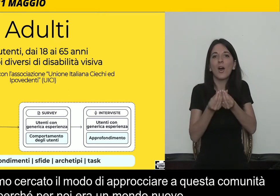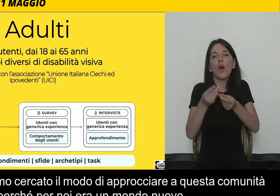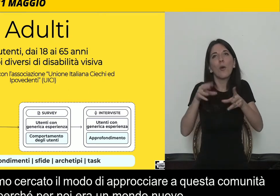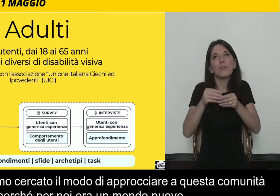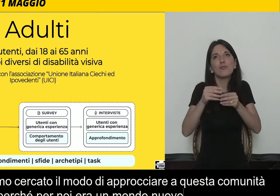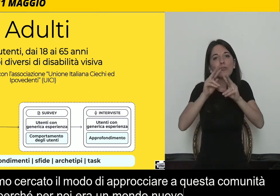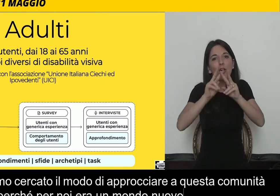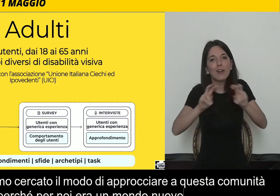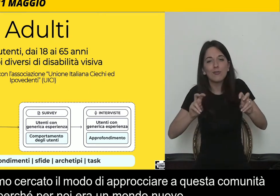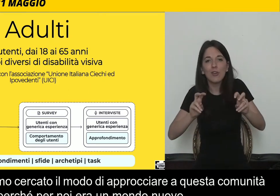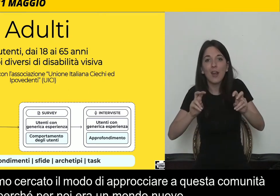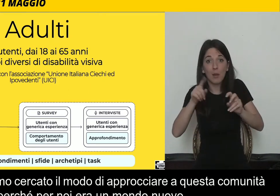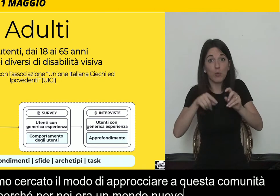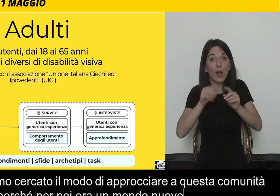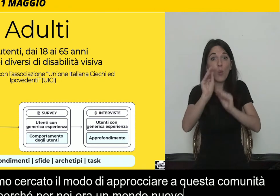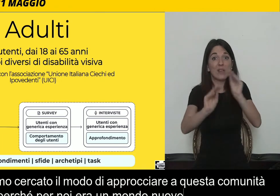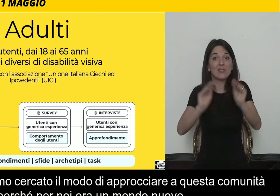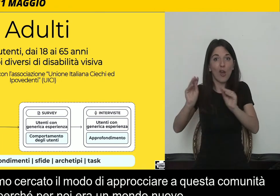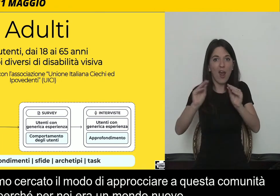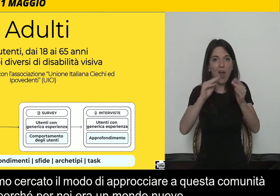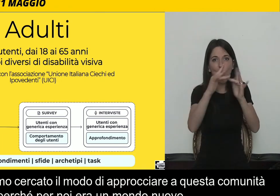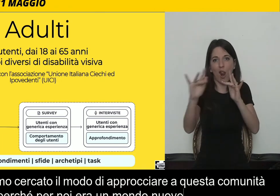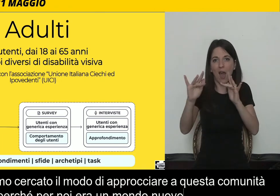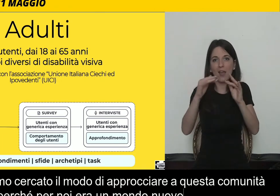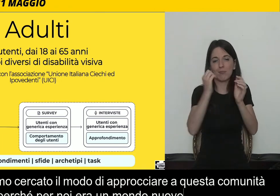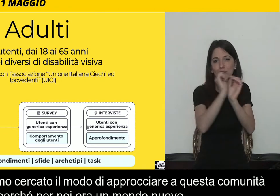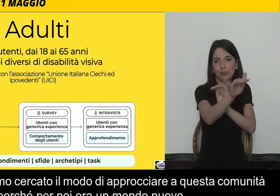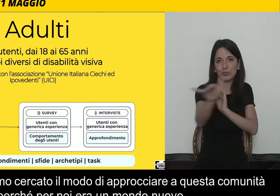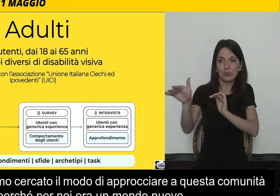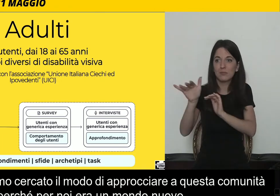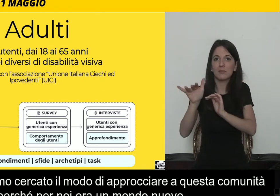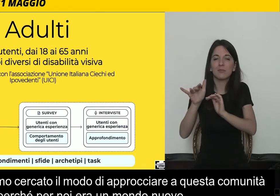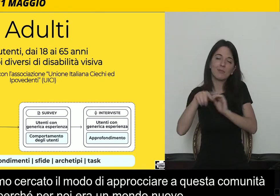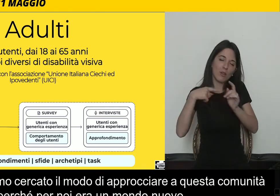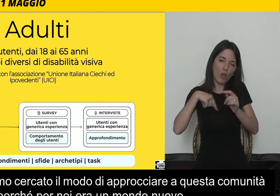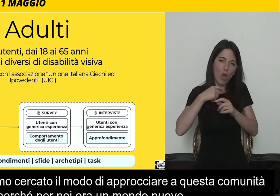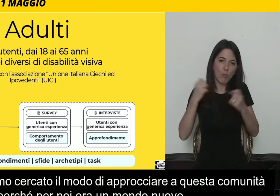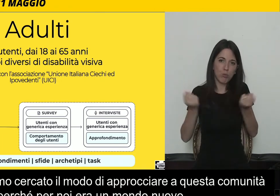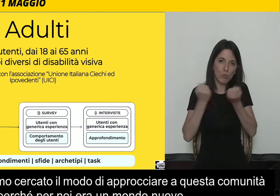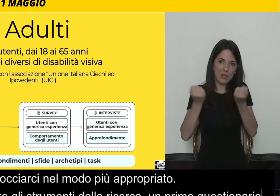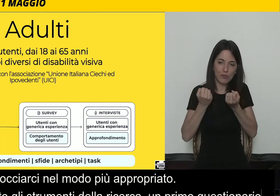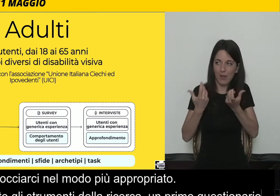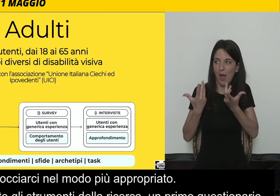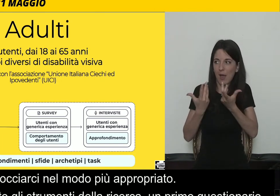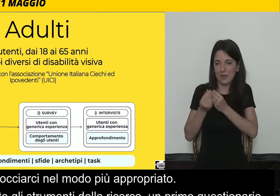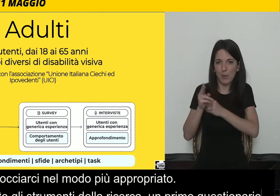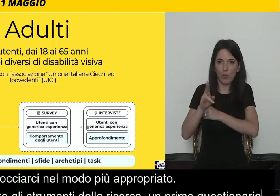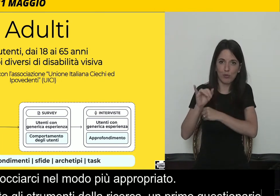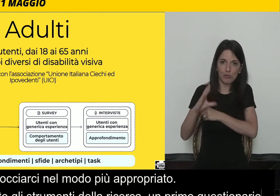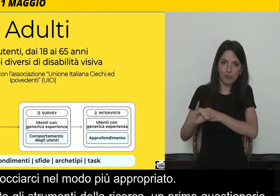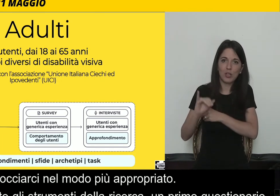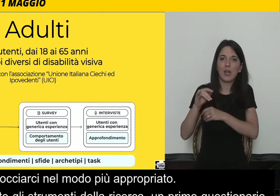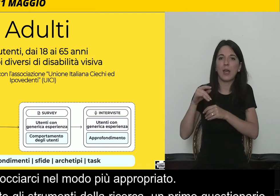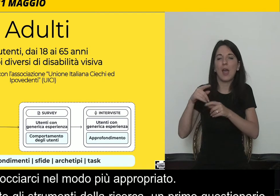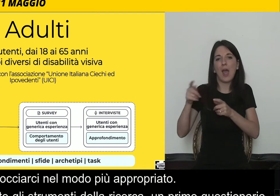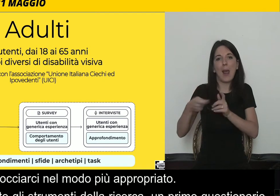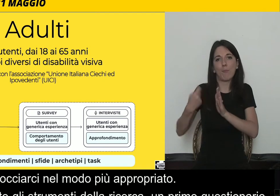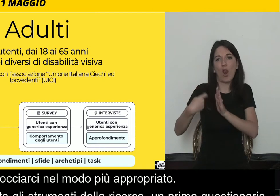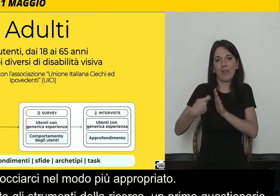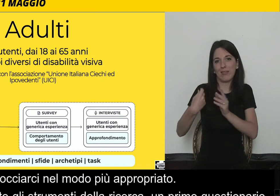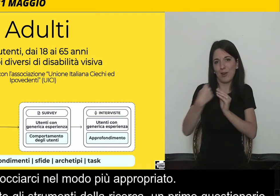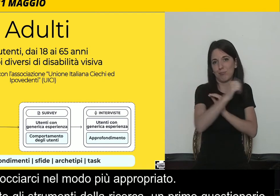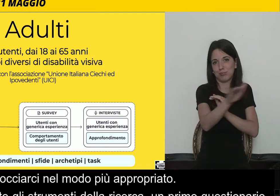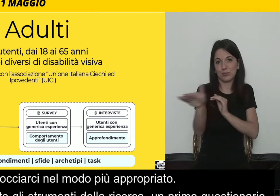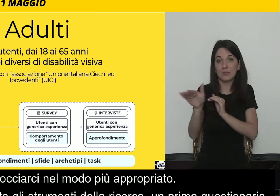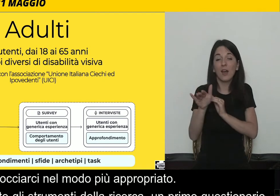questionario che è andato online attraverso un po' di pubblicità che c'è stata fatta da UIC e dal bollettino che distribuiscono,